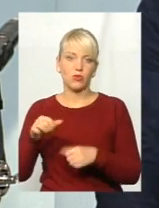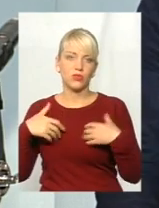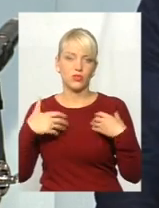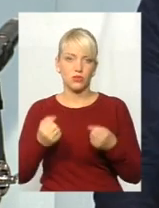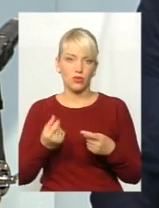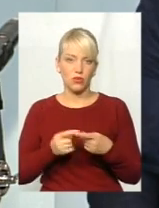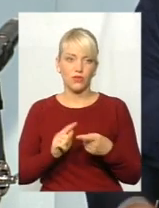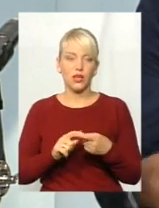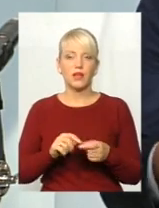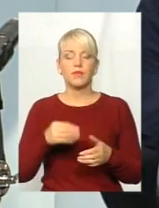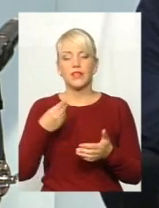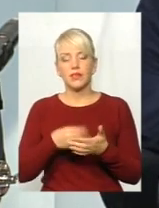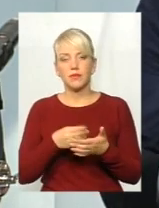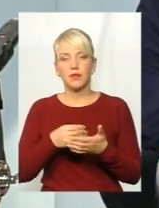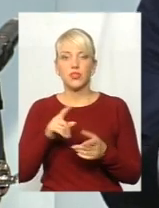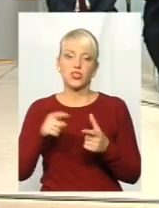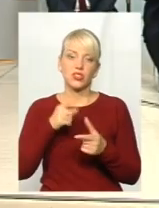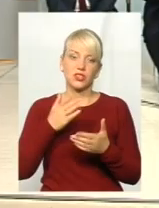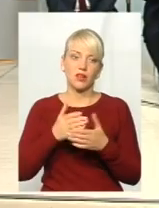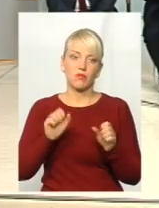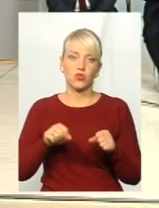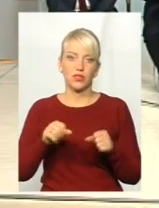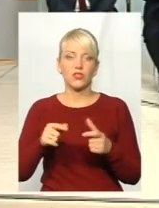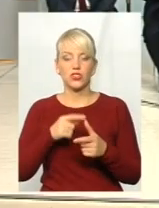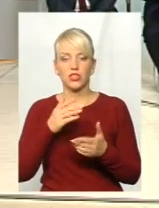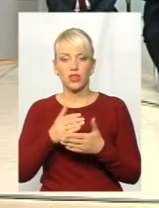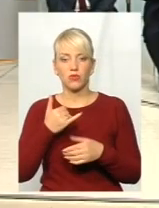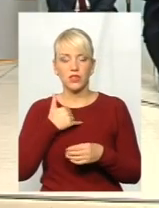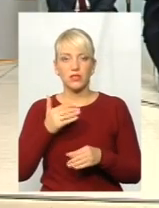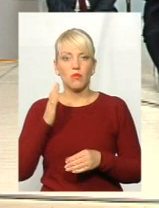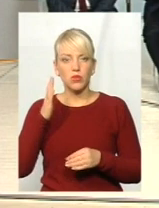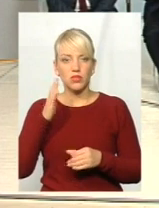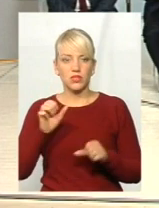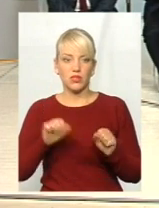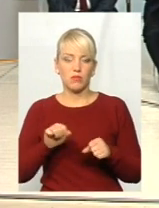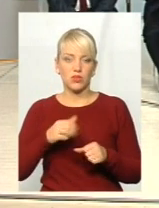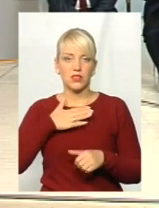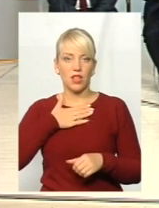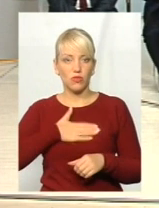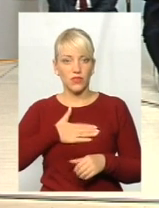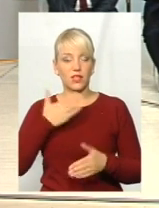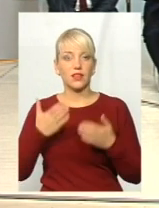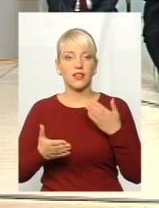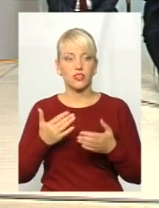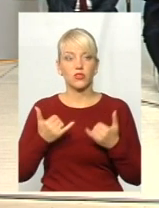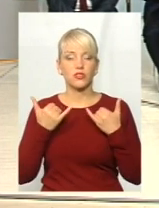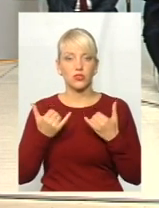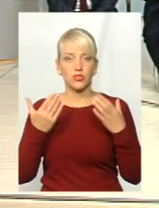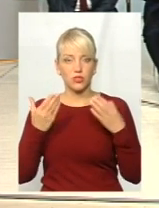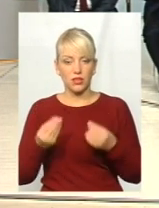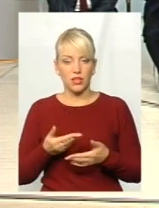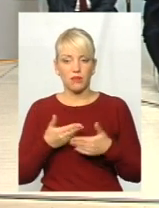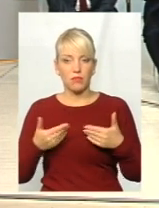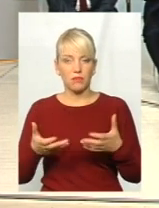департаментом фінансів, чи є можливості, чи є в нас потенційні можливості задовільнити. Якщо ми на сьогоднішній день прийняли